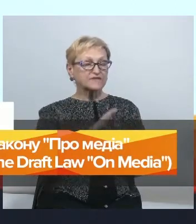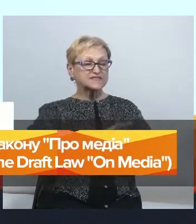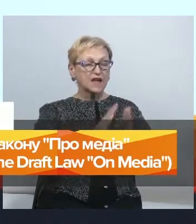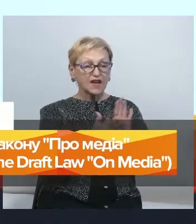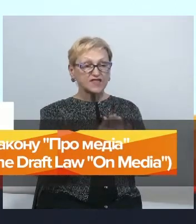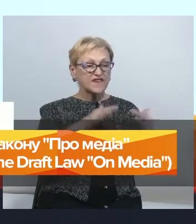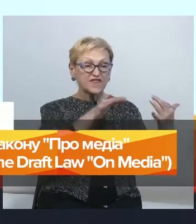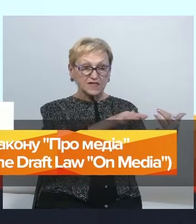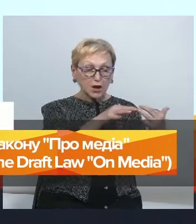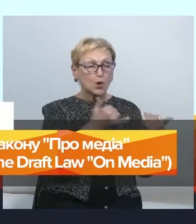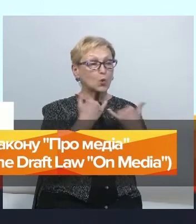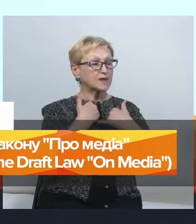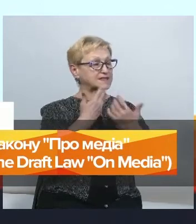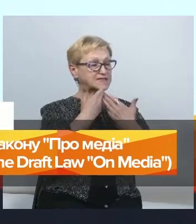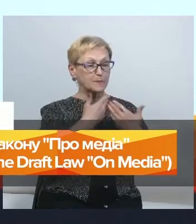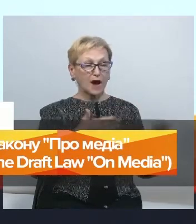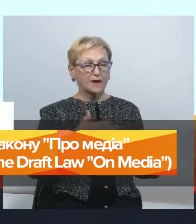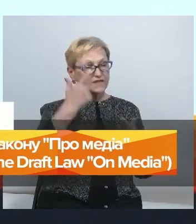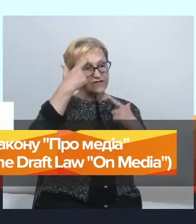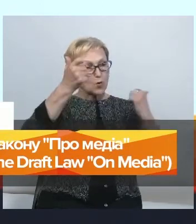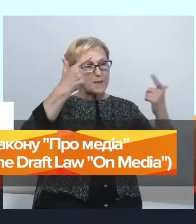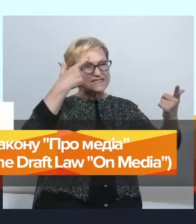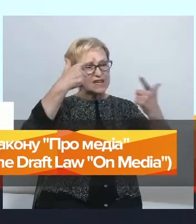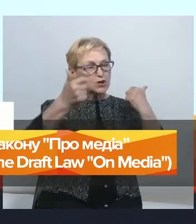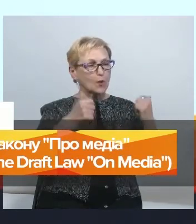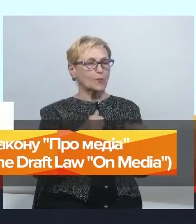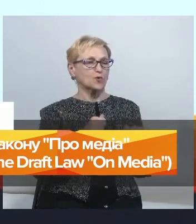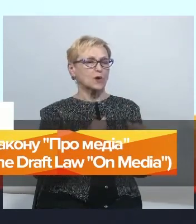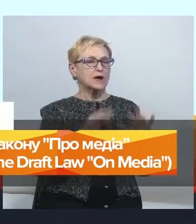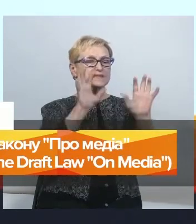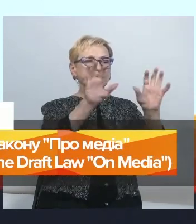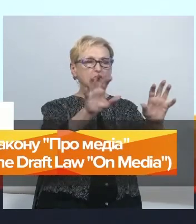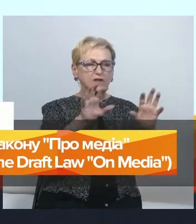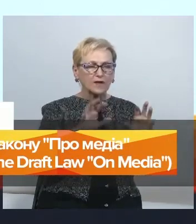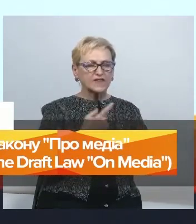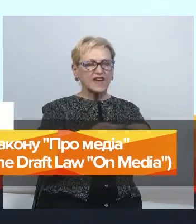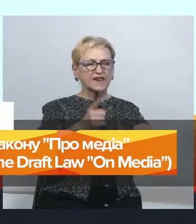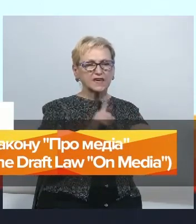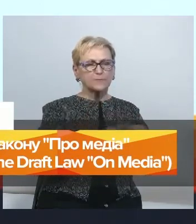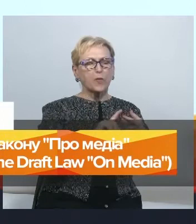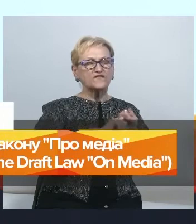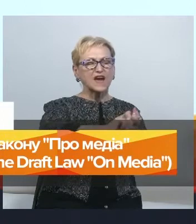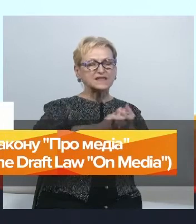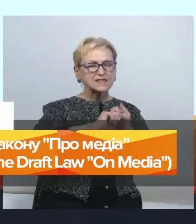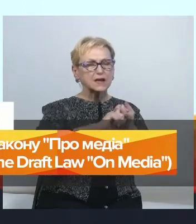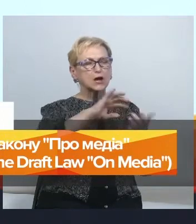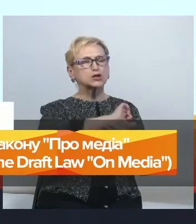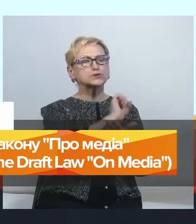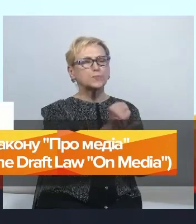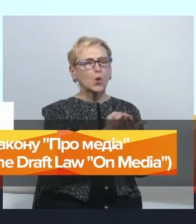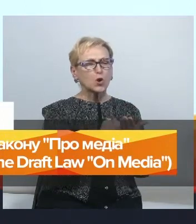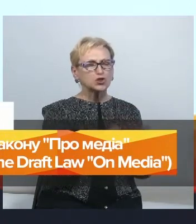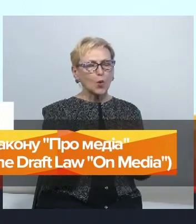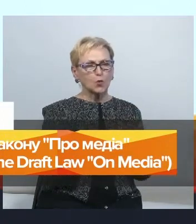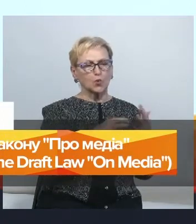у нас немає в інформаційному законодавстві будь-яких спеціальних норм, які пов'язані зі збройною агресією в інформаційному полі.